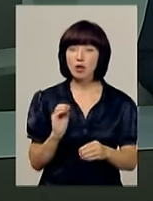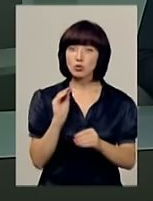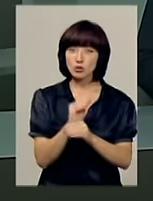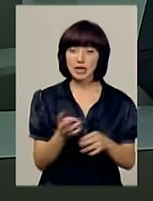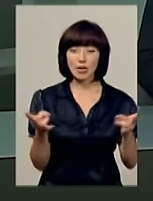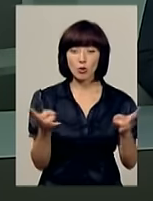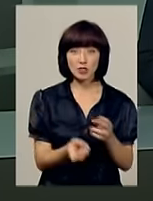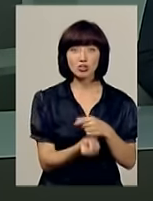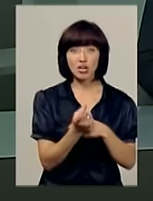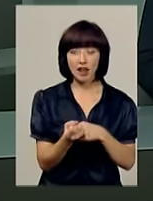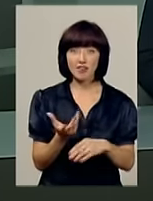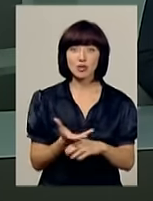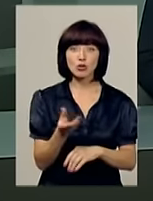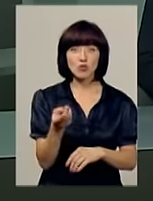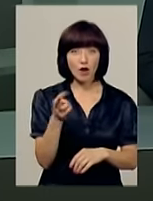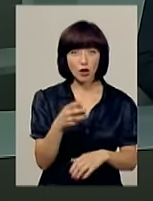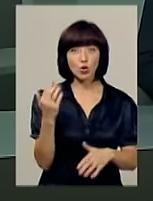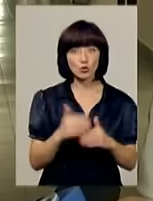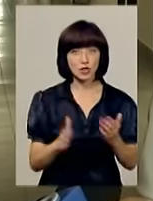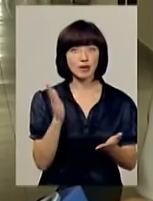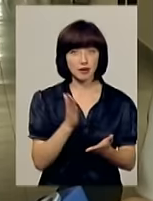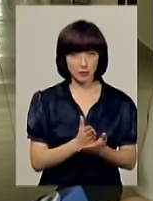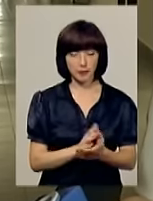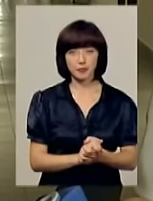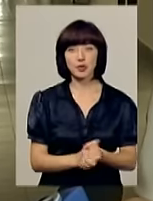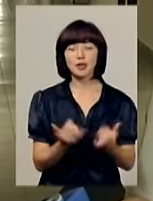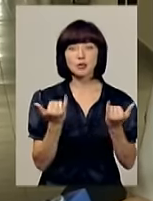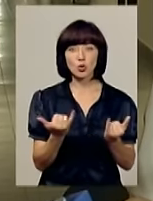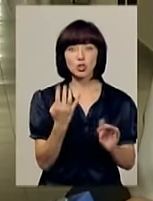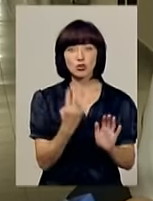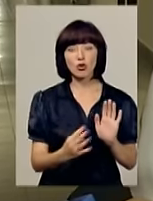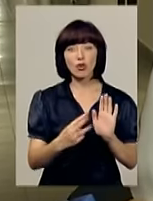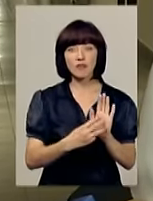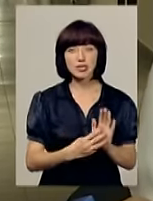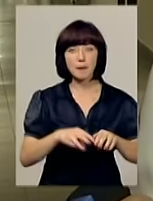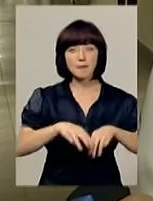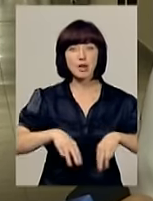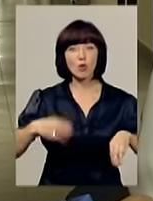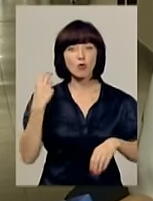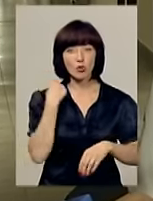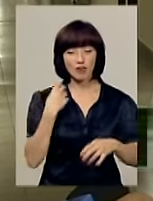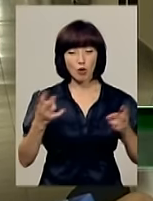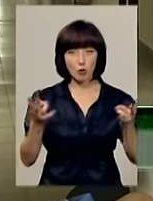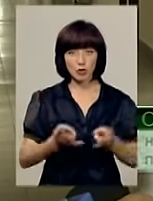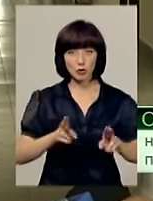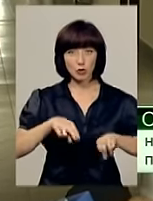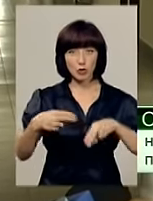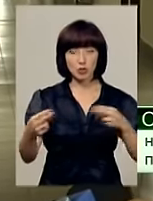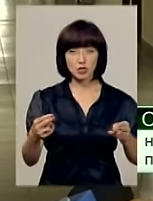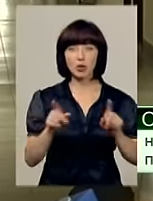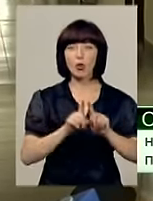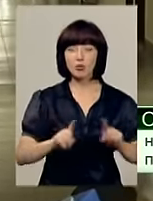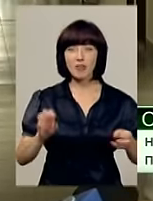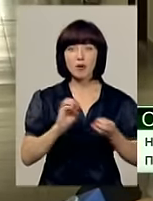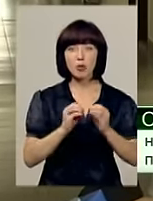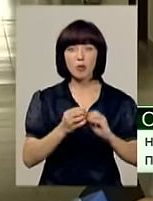необхідні джерела фінансування вже знайдені. На сьогодні 48 мільйонів боргів, які потрібно погасити. Особлива проблема